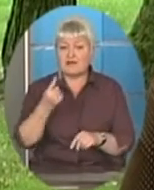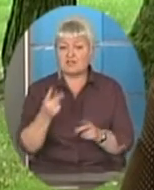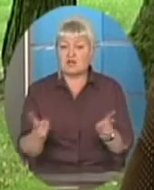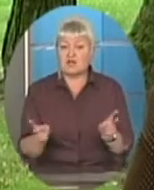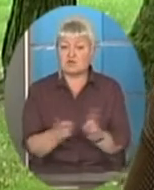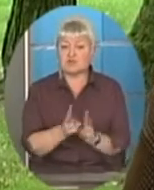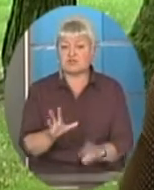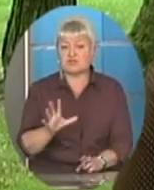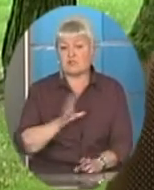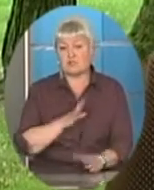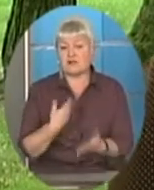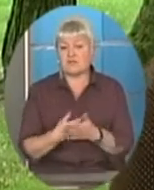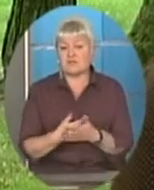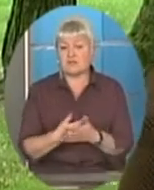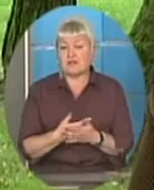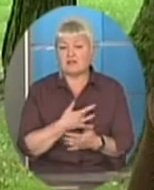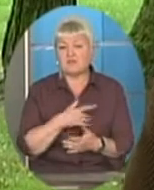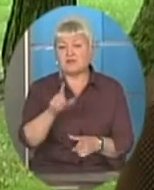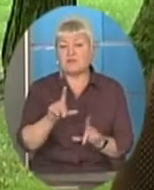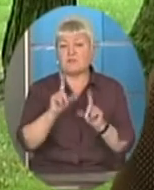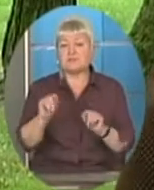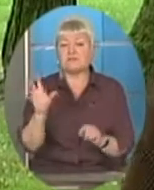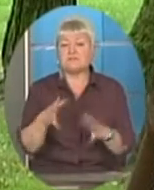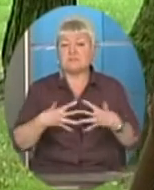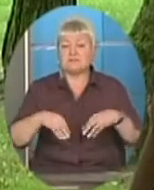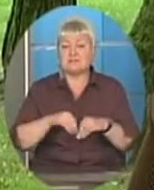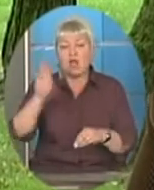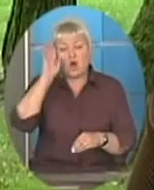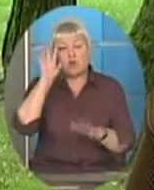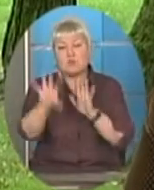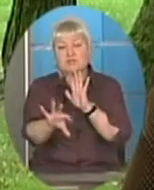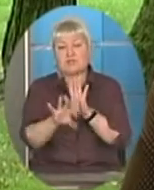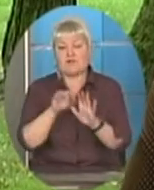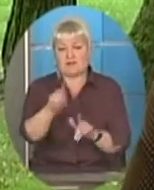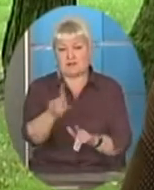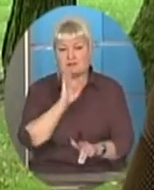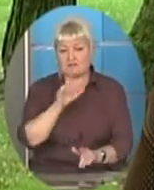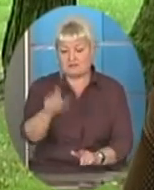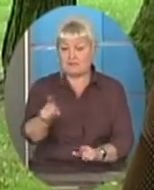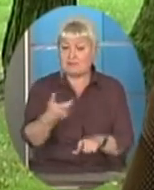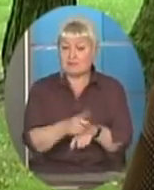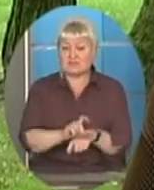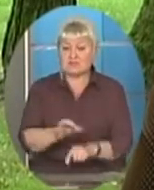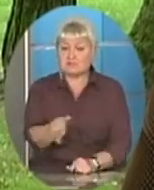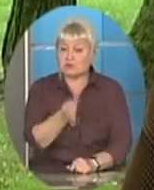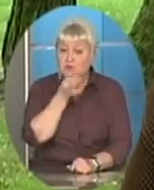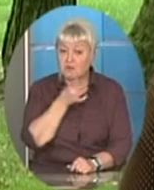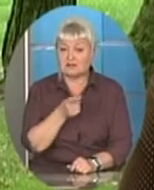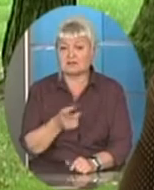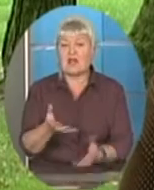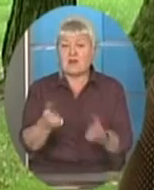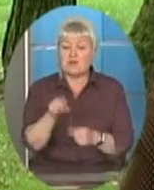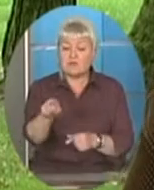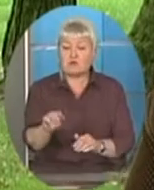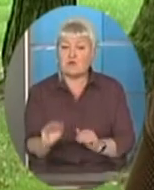напевно, ми тоді поїхали всією сім'єю, і хлопчики вибрали її власне, вона їм не більше спілкувалася, вона сказала, що беремо ту